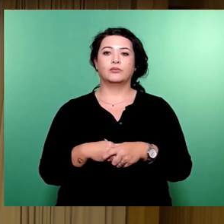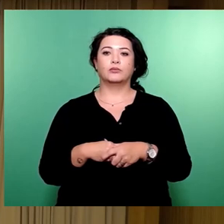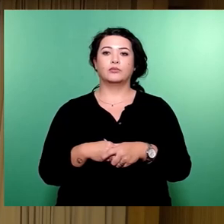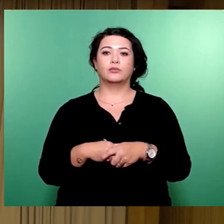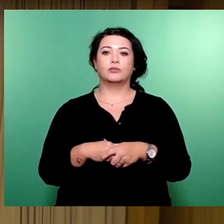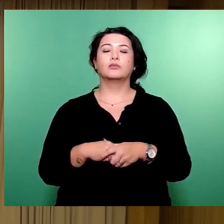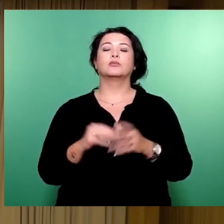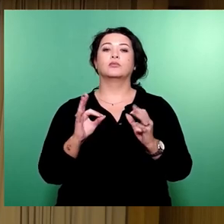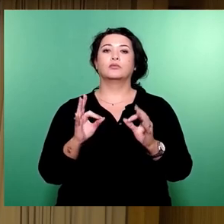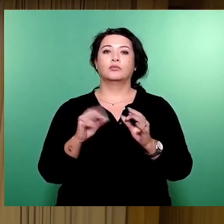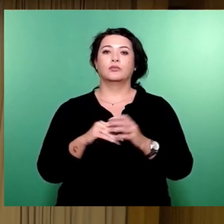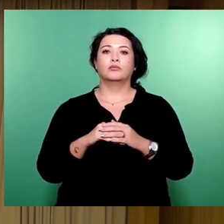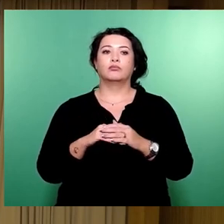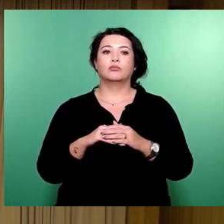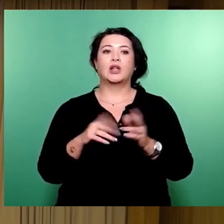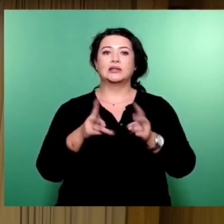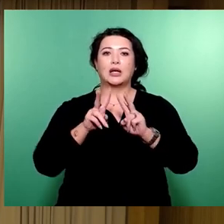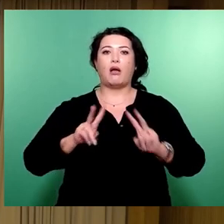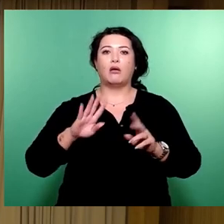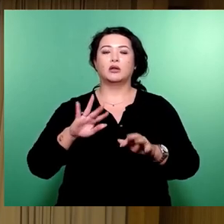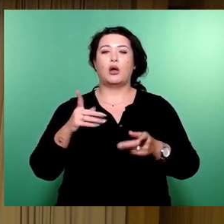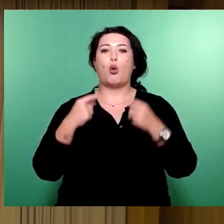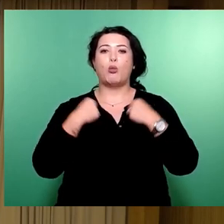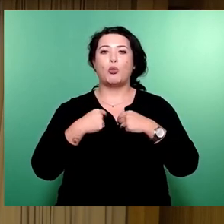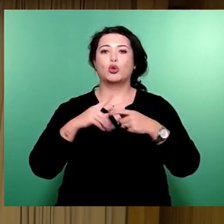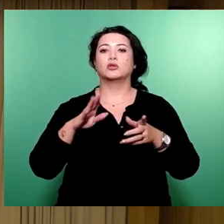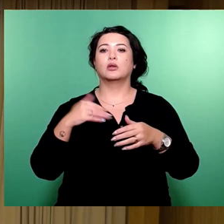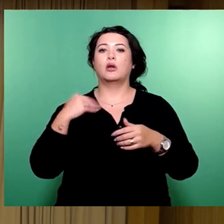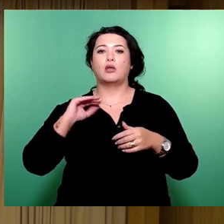Jetzt. Sehr geehrter Herr Oberbürgermeister, sehr geehrte Damen und Herren.